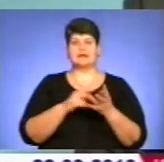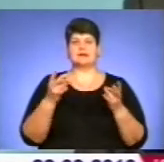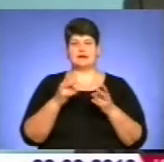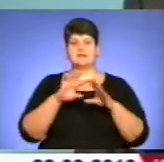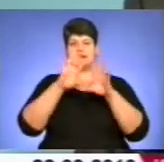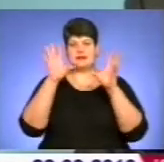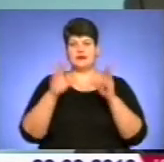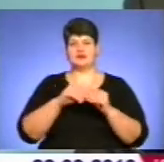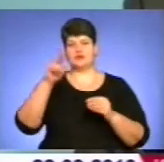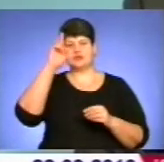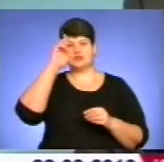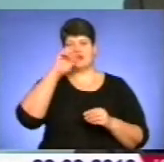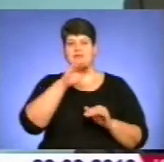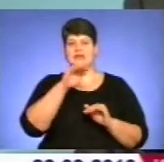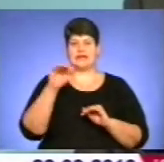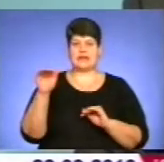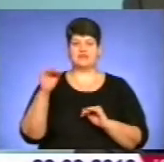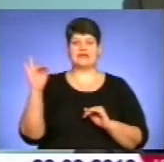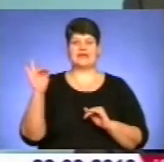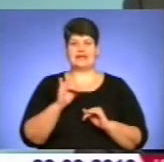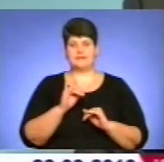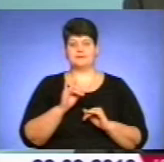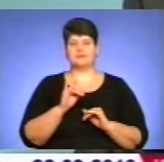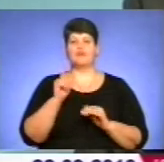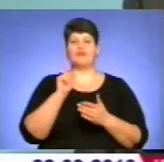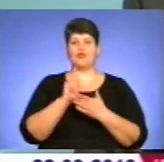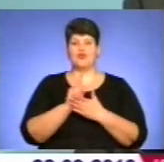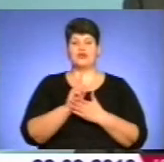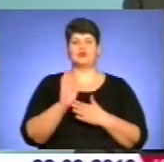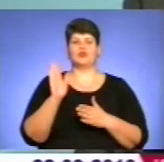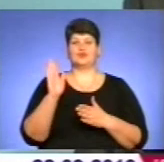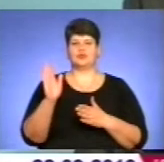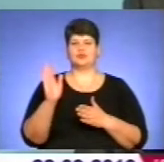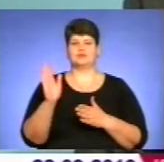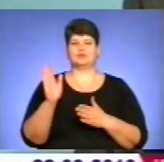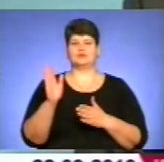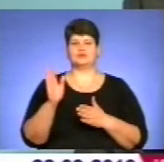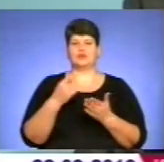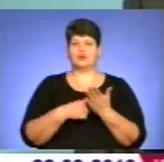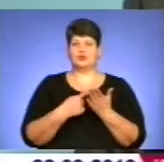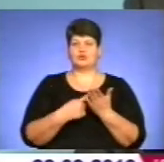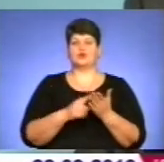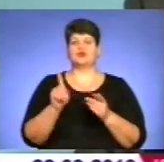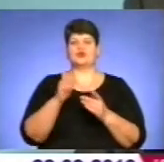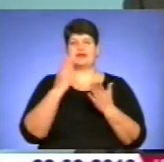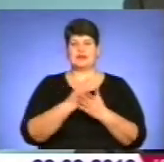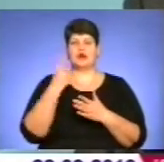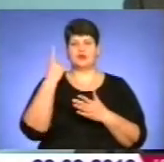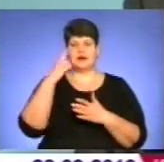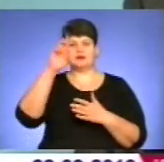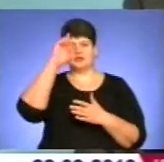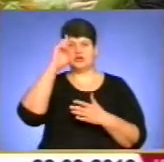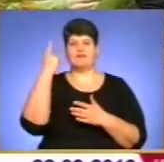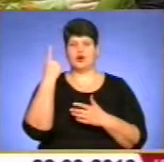загальнодержавний рівень, і повинно все-таки воно доводитися, що є одна країна, одна держава,